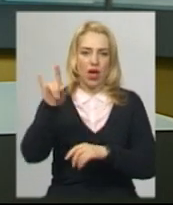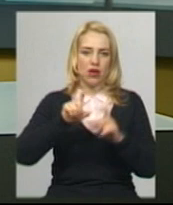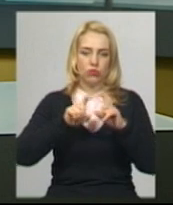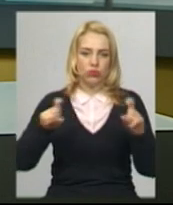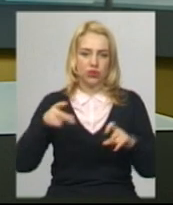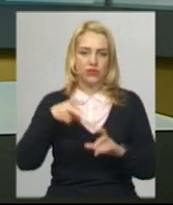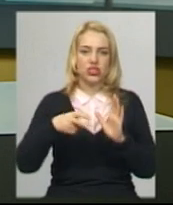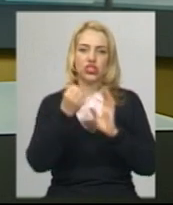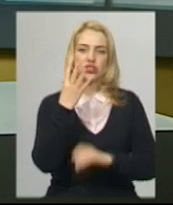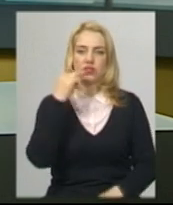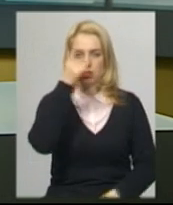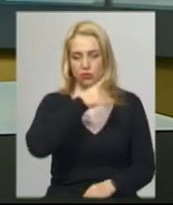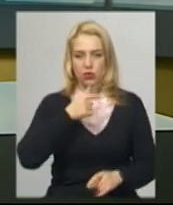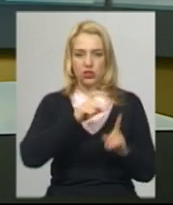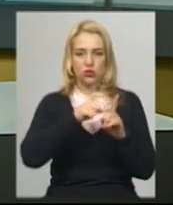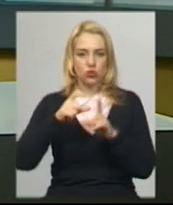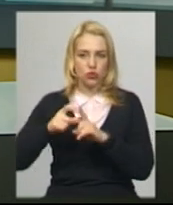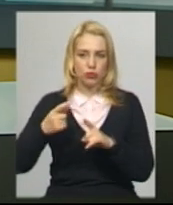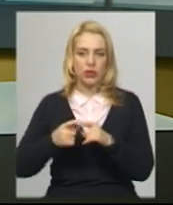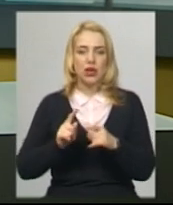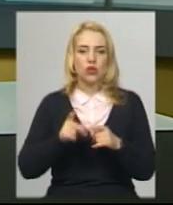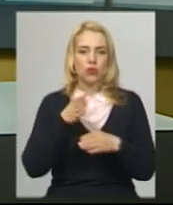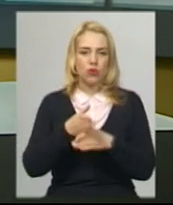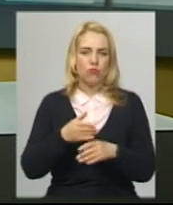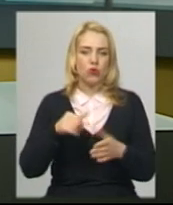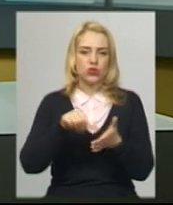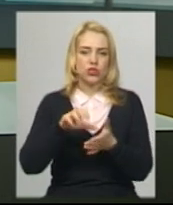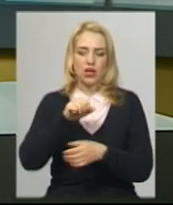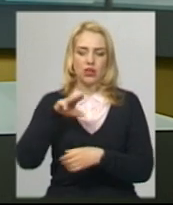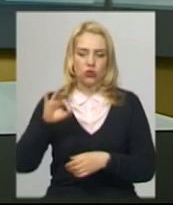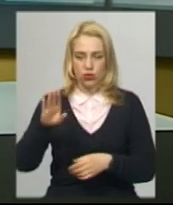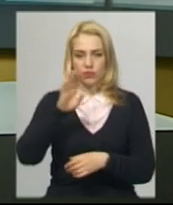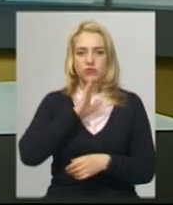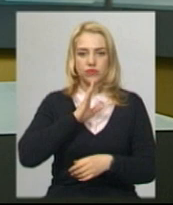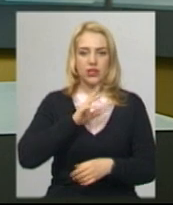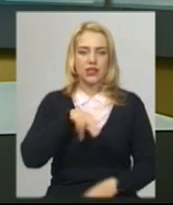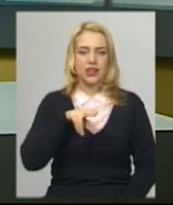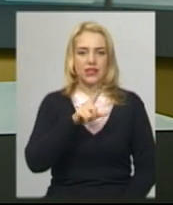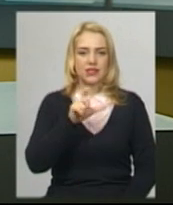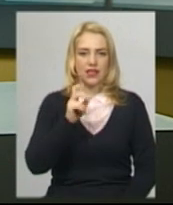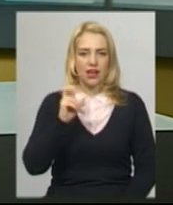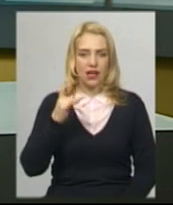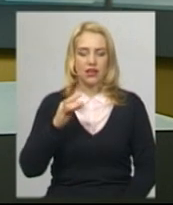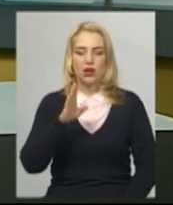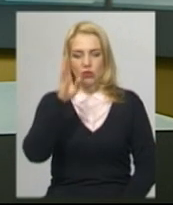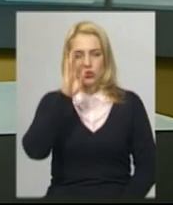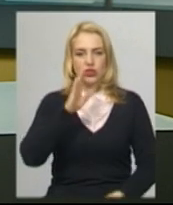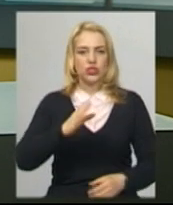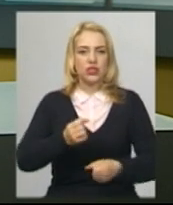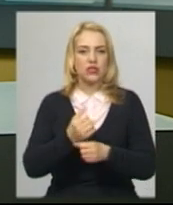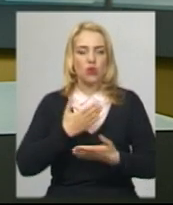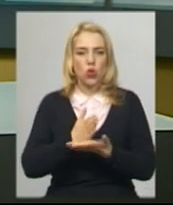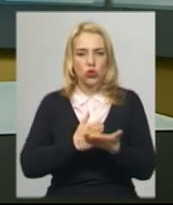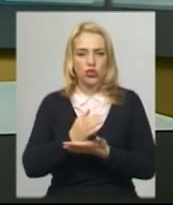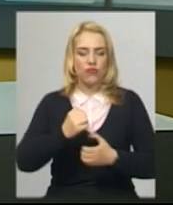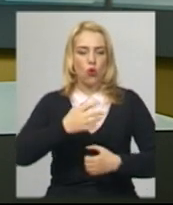координаторки Центру допомоги учасникам АТО у Хмельницькій області Наталі Дзекар, Сергій Тимошчук служив у Львівській 80-й